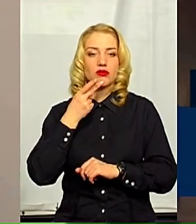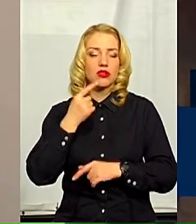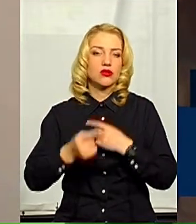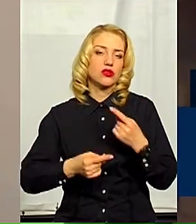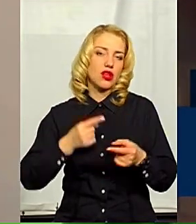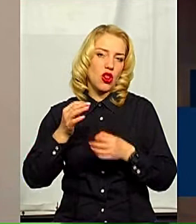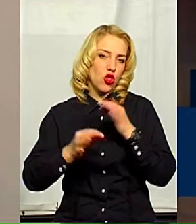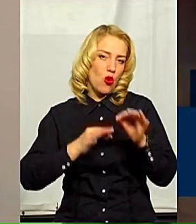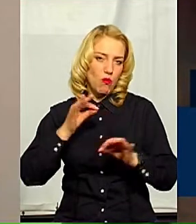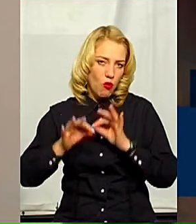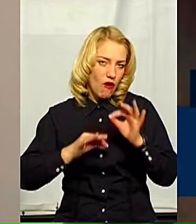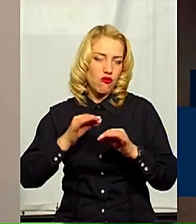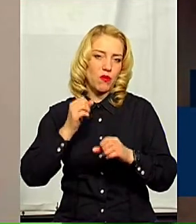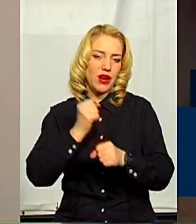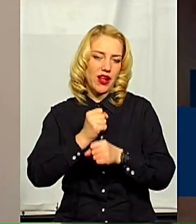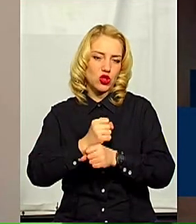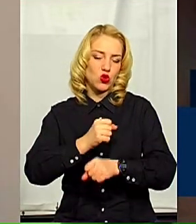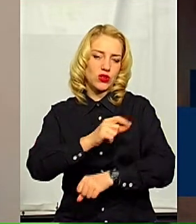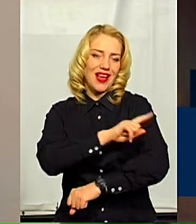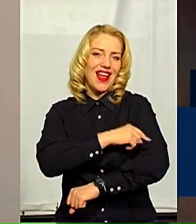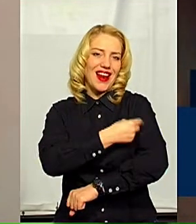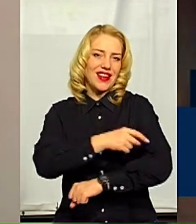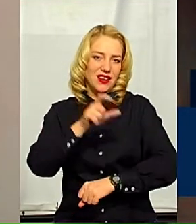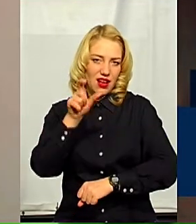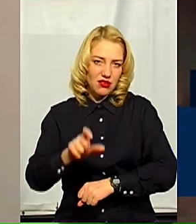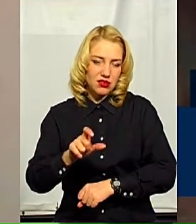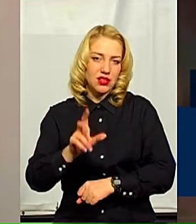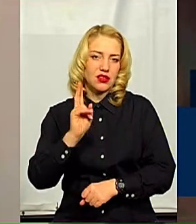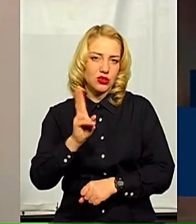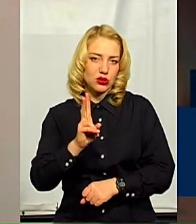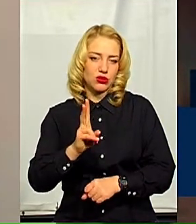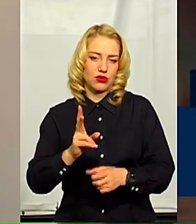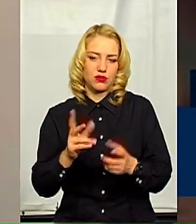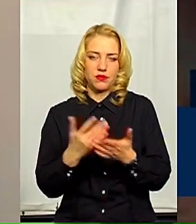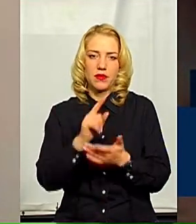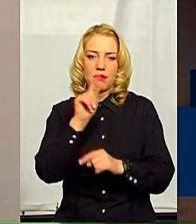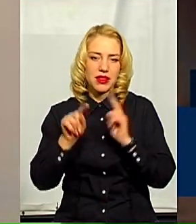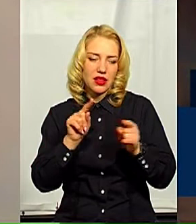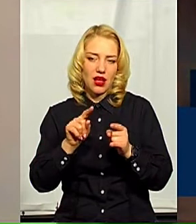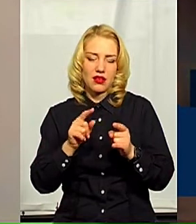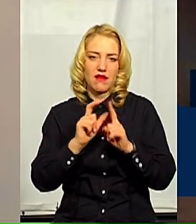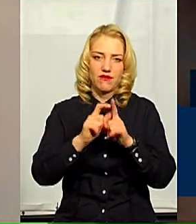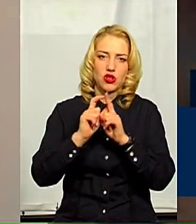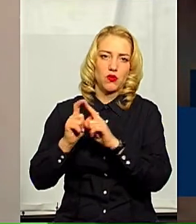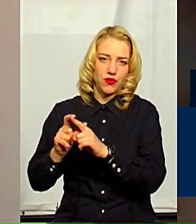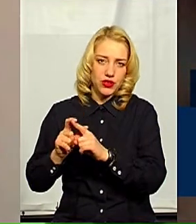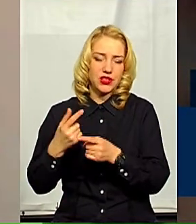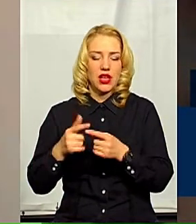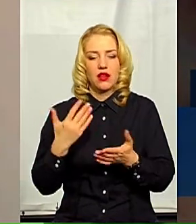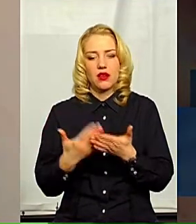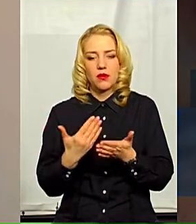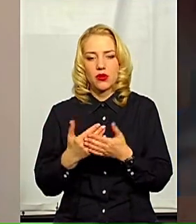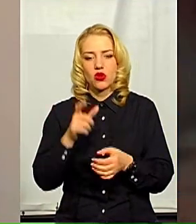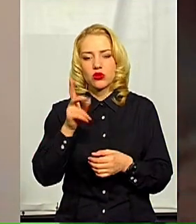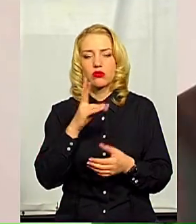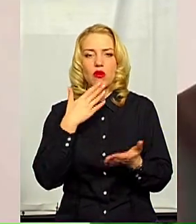чергує лікар, який може дати відповіді на запитання, якщо вони виникли у хворі особи або особи, яка була у